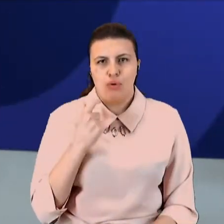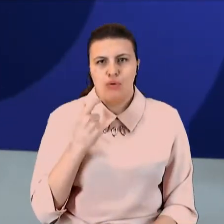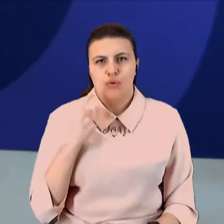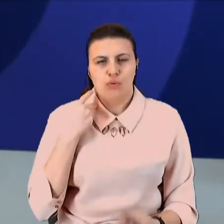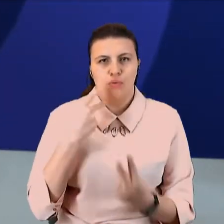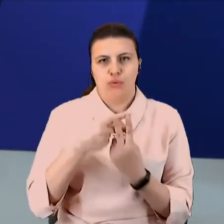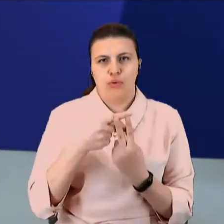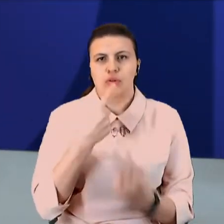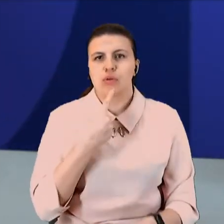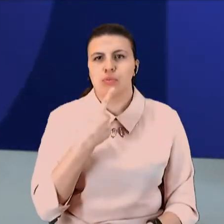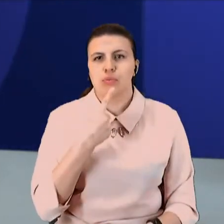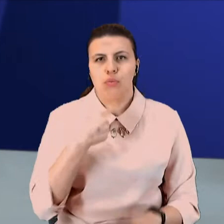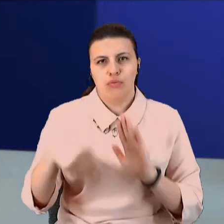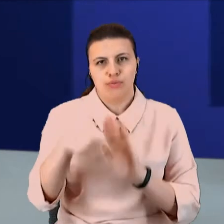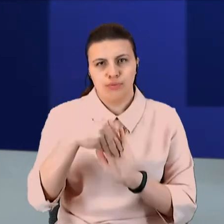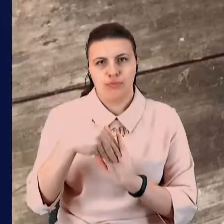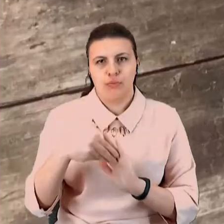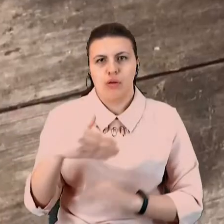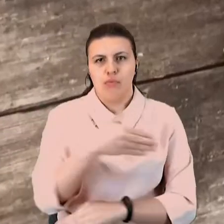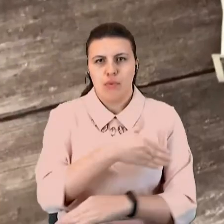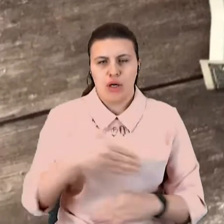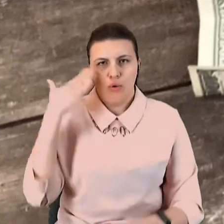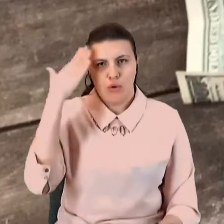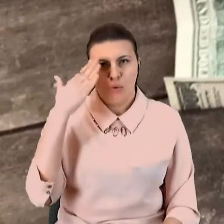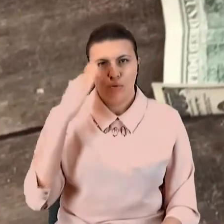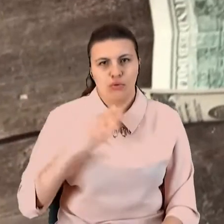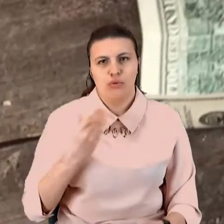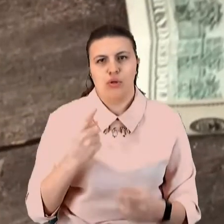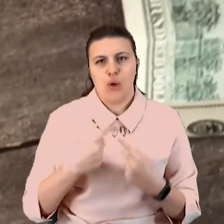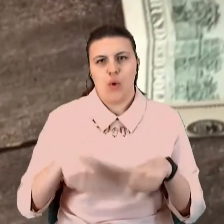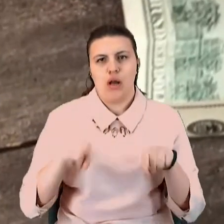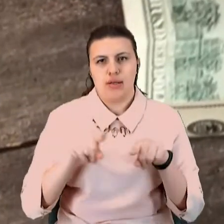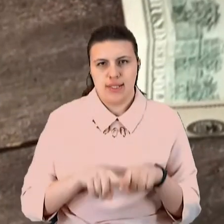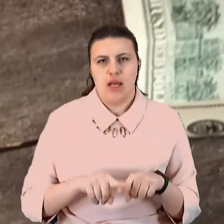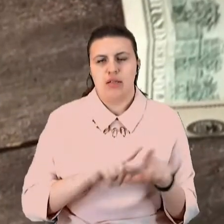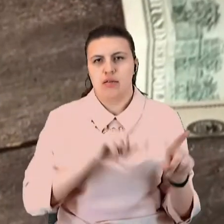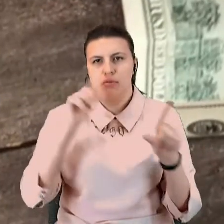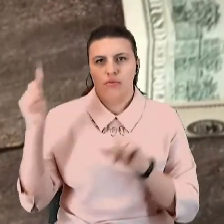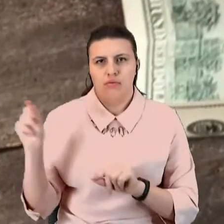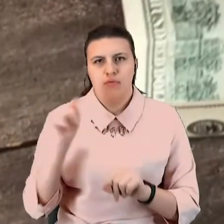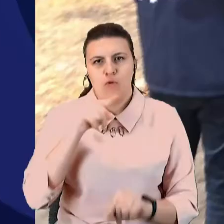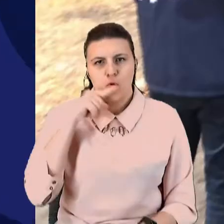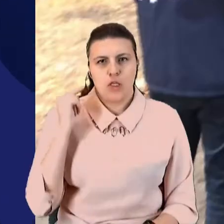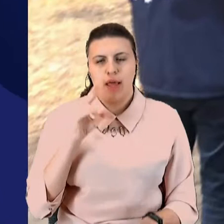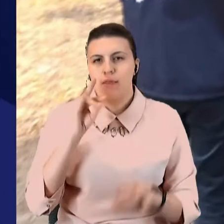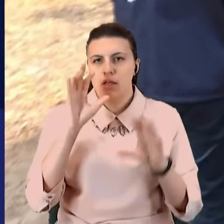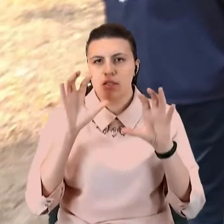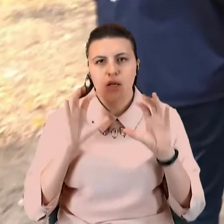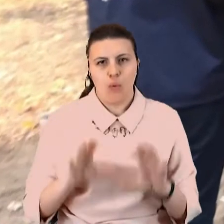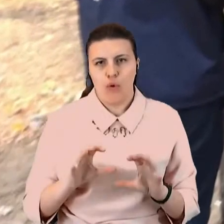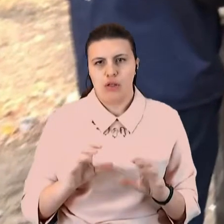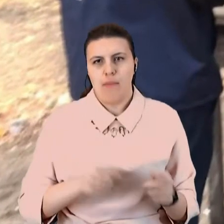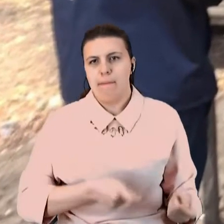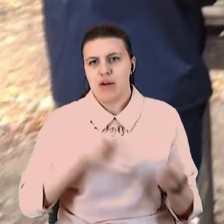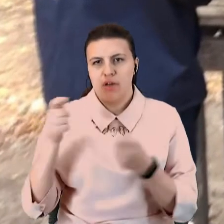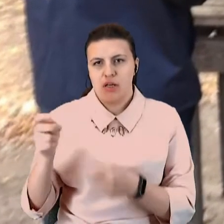прикордоннику та організацію контрабанди на Росію. Він намагався організувати незаконне перевезення через державний кордон України на